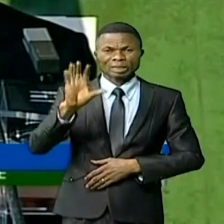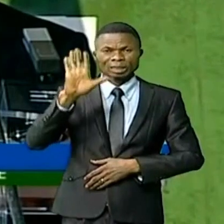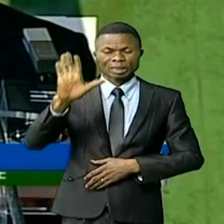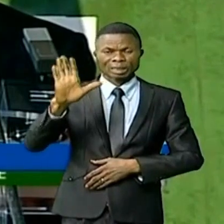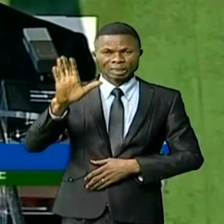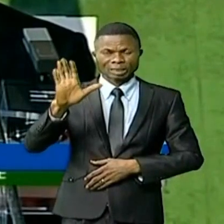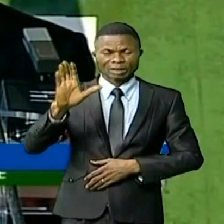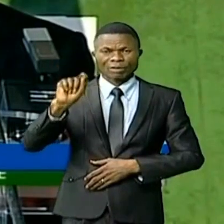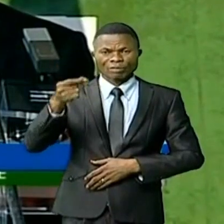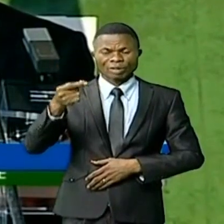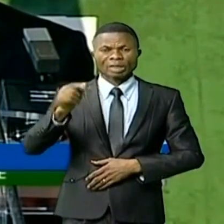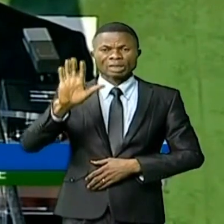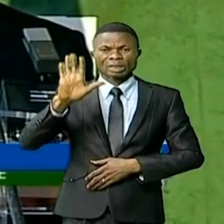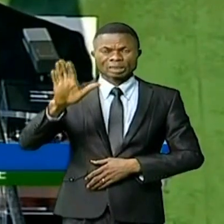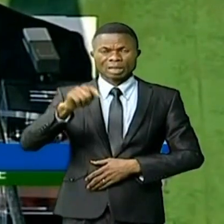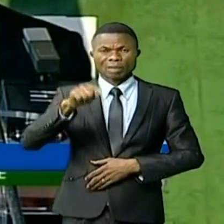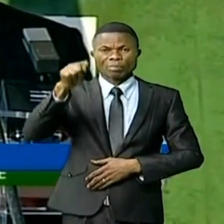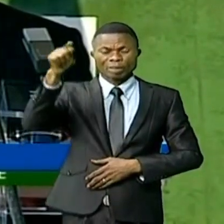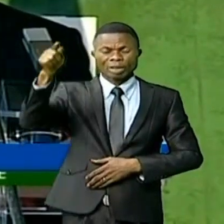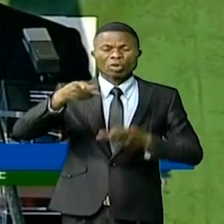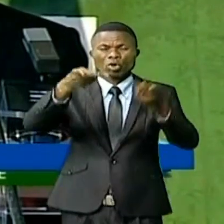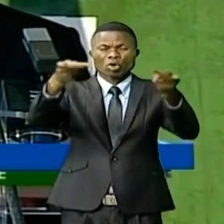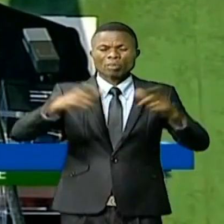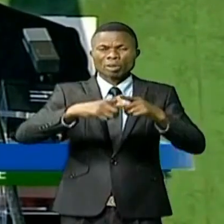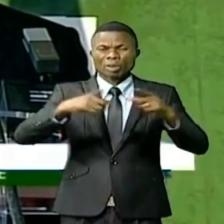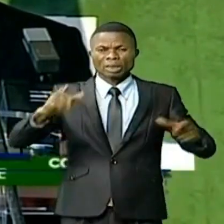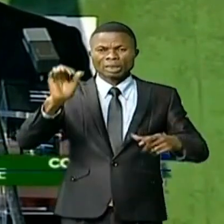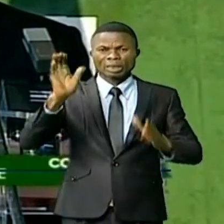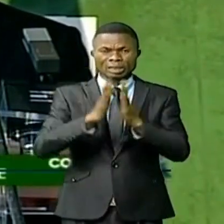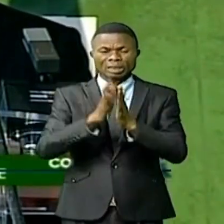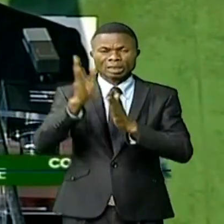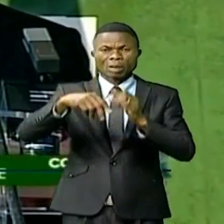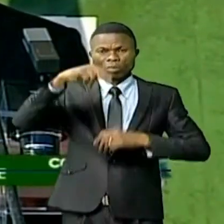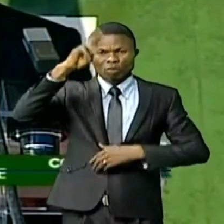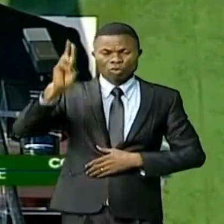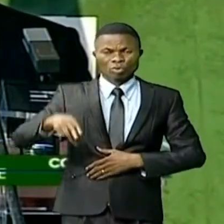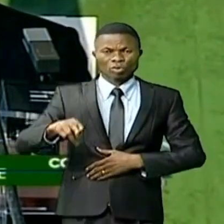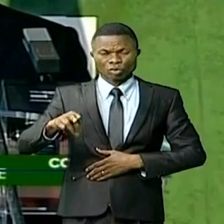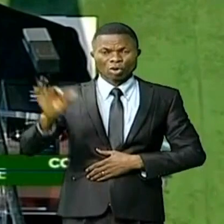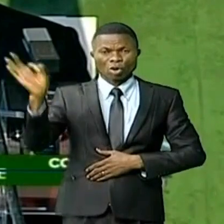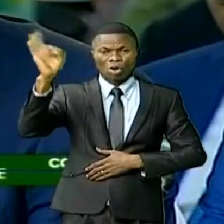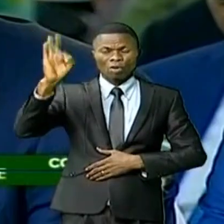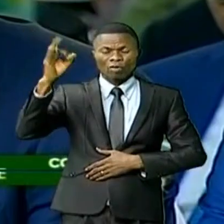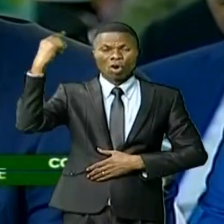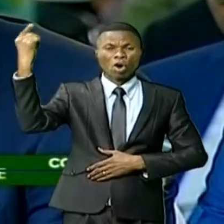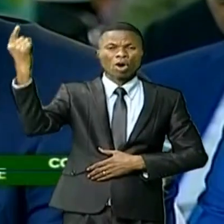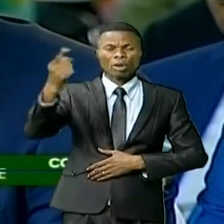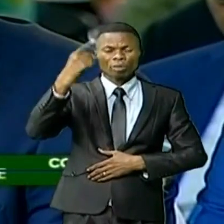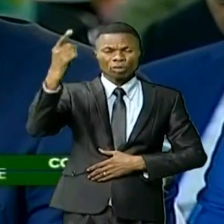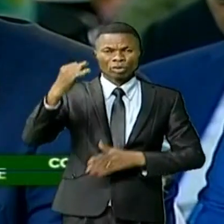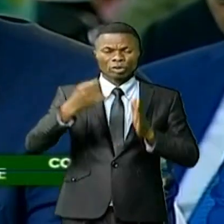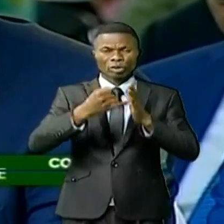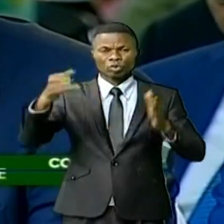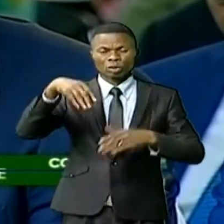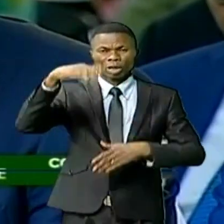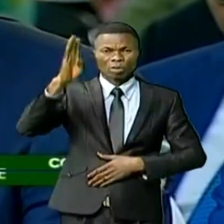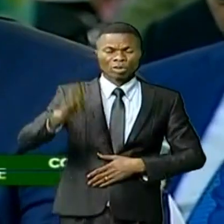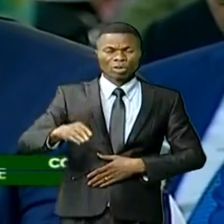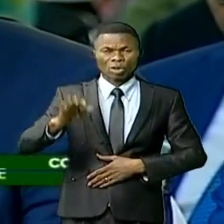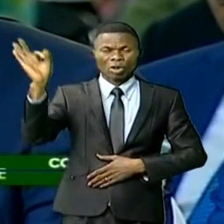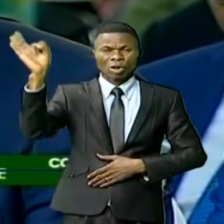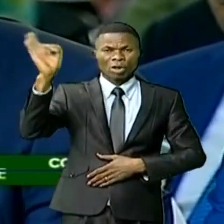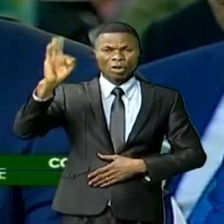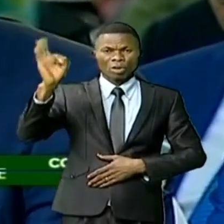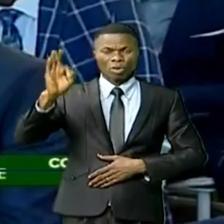,5 millions d'hectares, soit 10% des forêts tropicales de la planète et plus de 60% des forêts